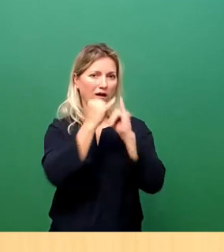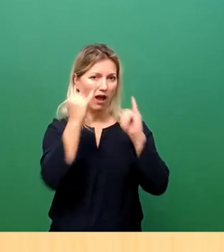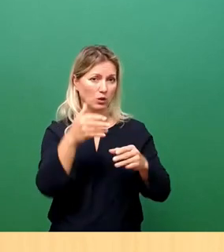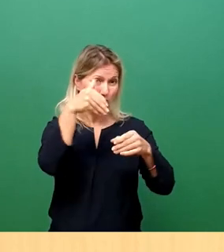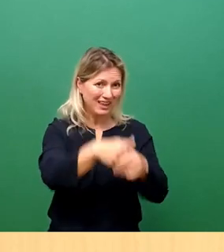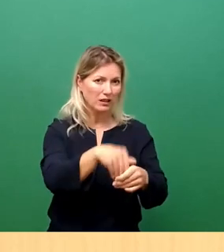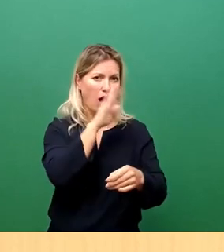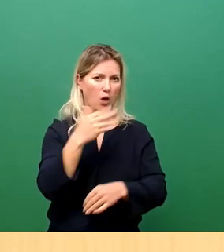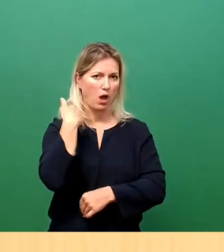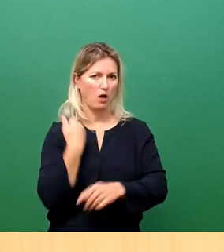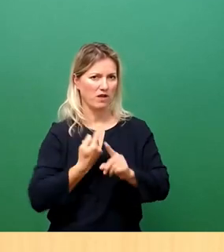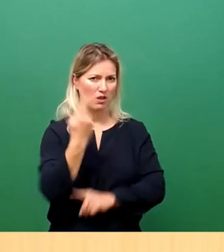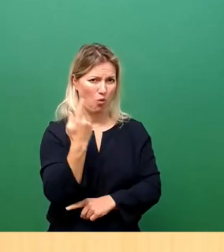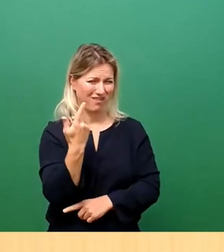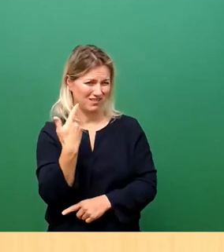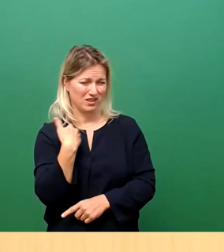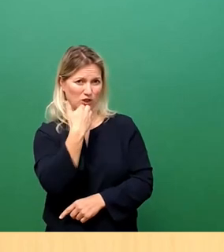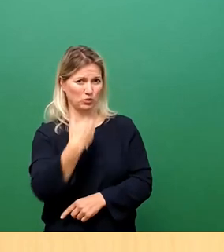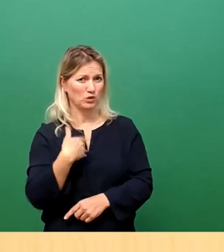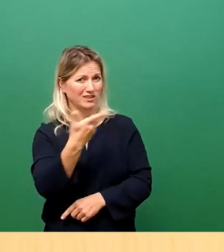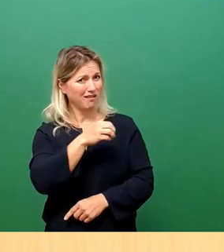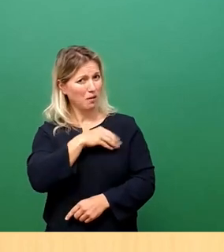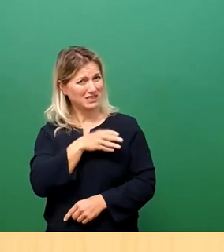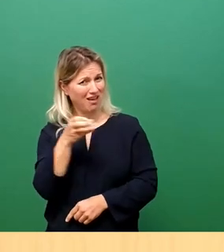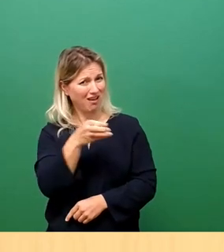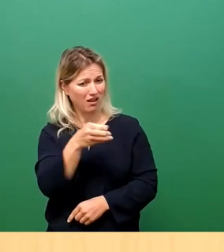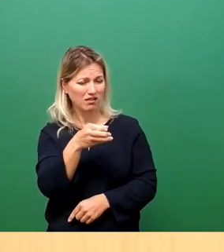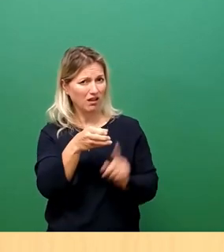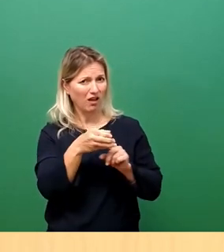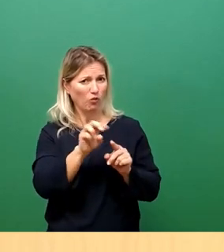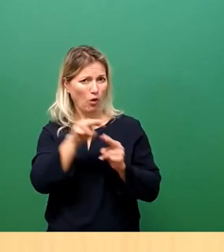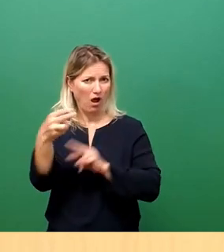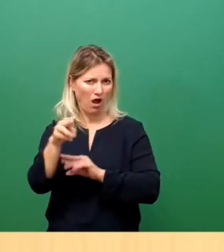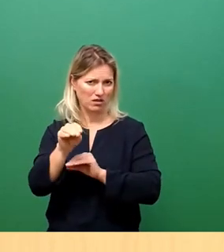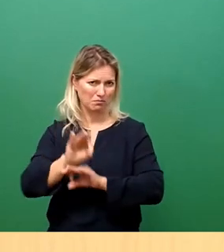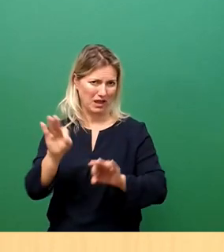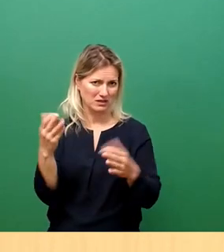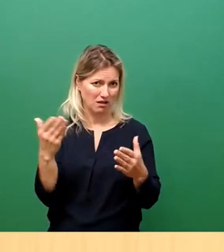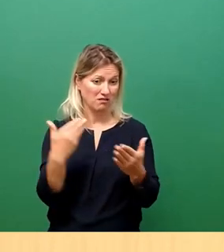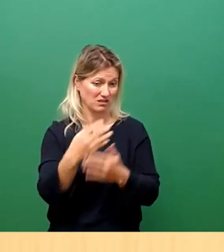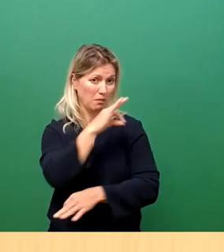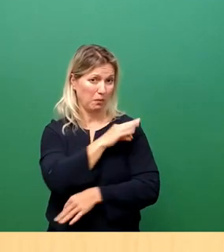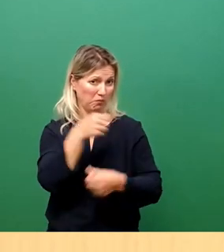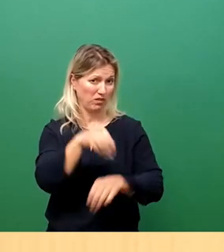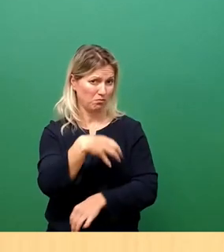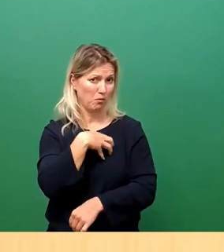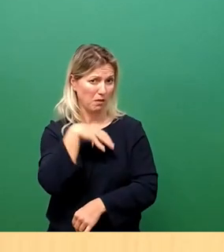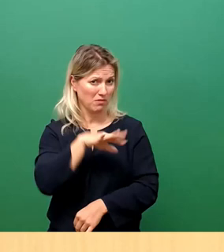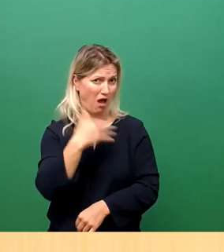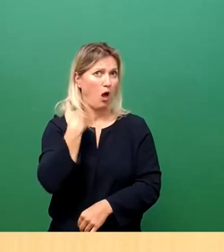Auch dort würden wir uns wünschen, die Kapazitäten besser einzusetzen. Daher ist die Impfpflicht durchaus ein Problem. Sie erfordert einen hohen Aufwand.